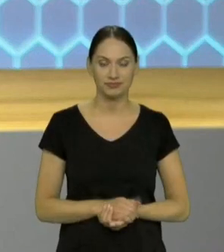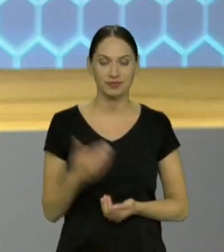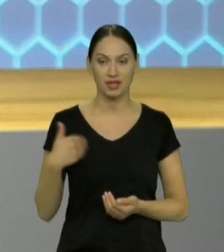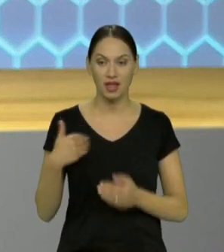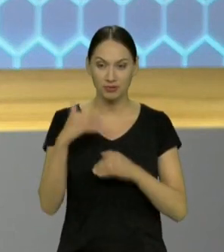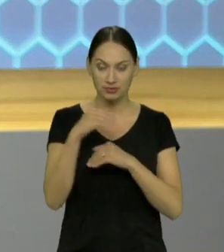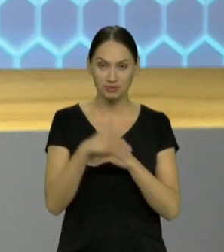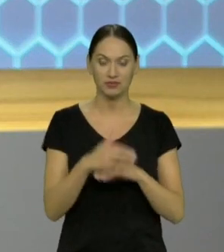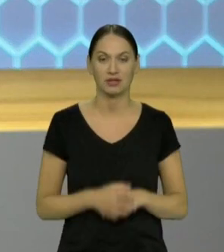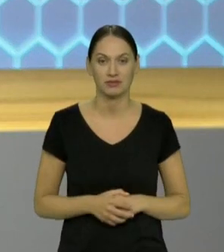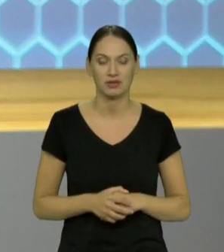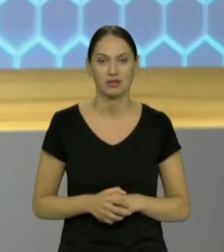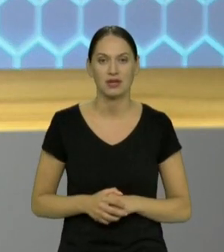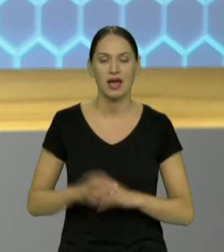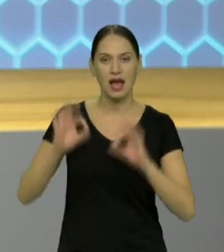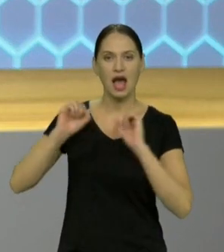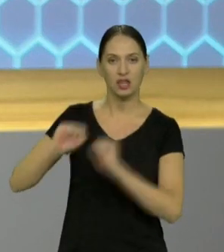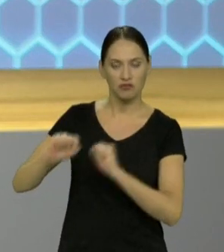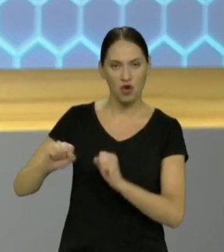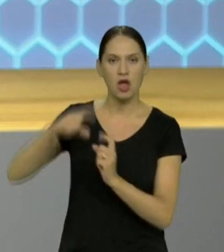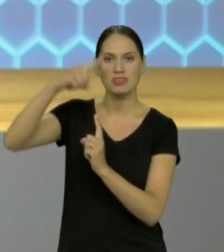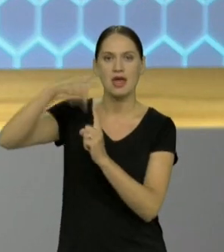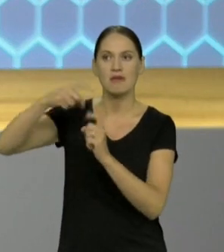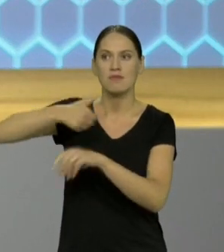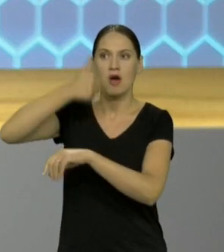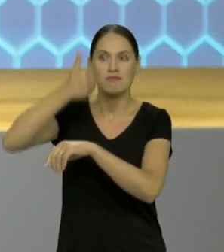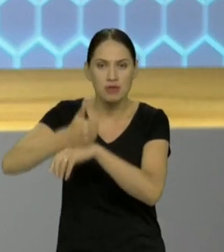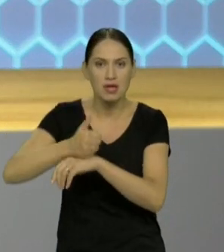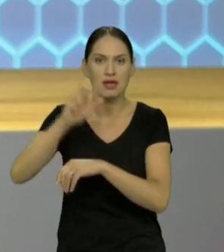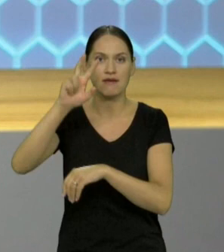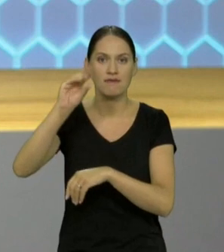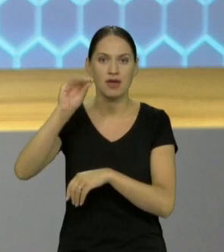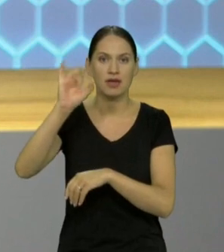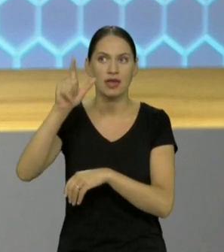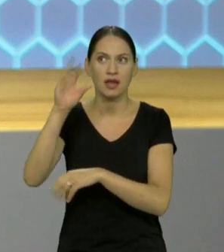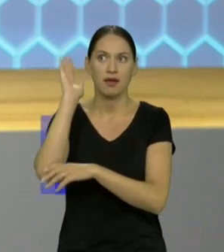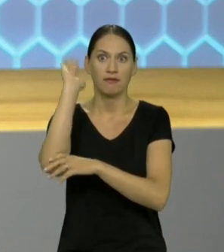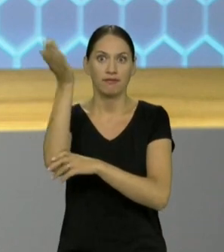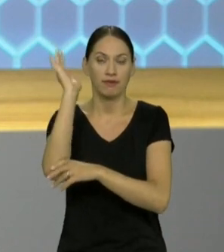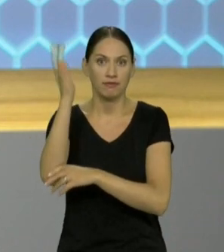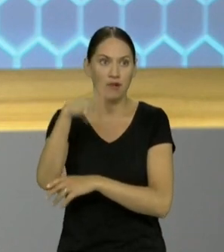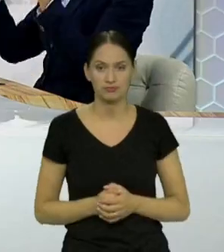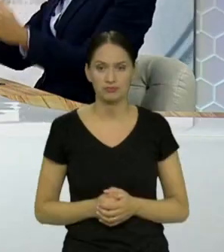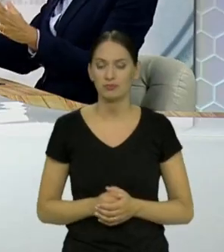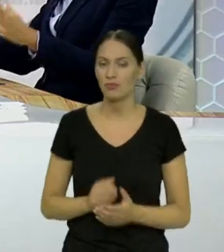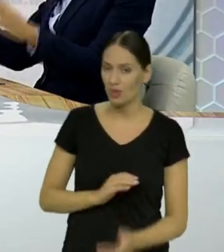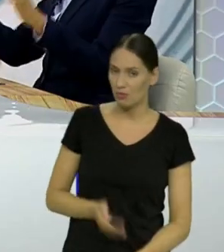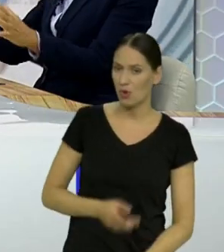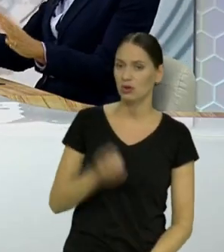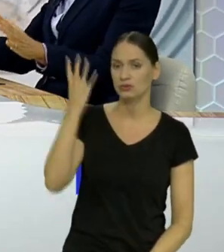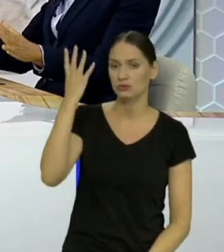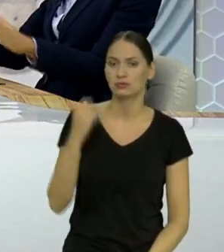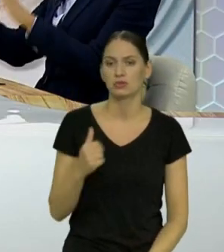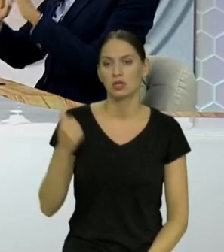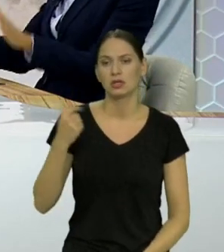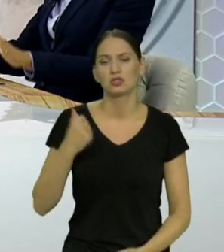Vakaras. Advokatų tarybos pirmininko Igno Veigėlės kalba visuotiniam advokatų susirinkime sulaukia didelės visuomenės reakcijos. Laisvoj visuomeniai,